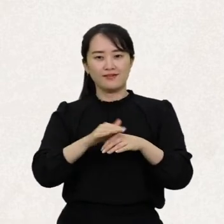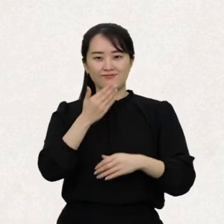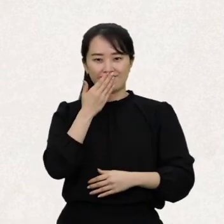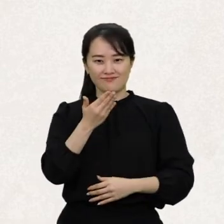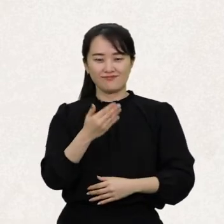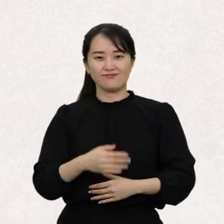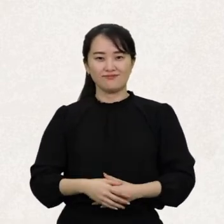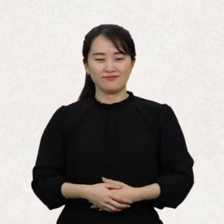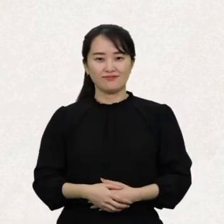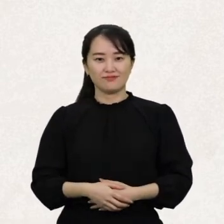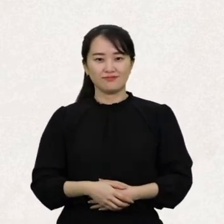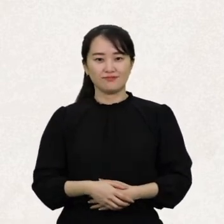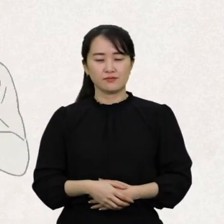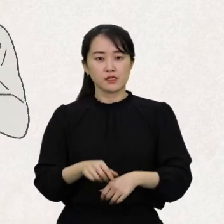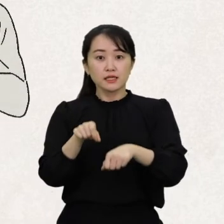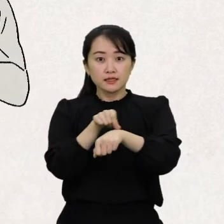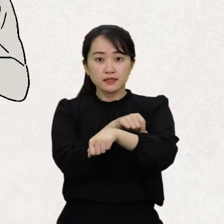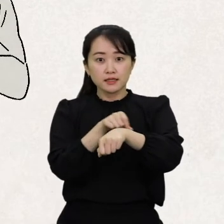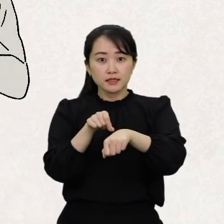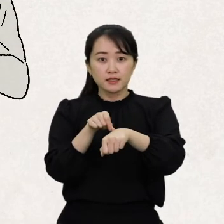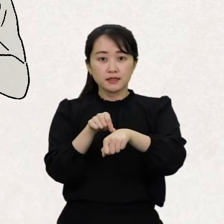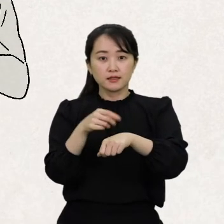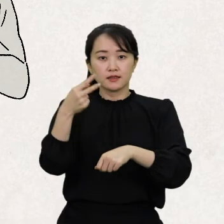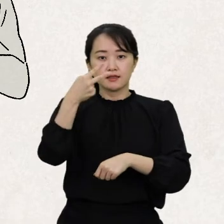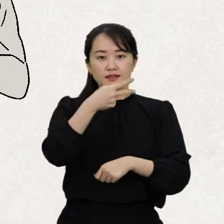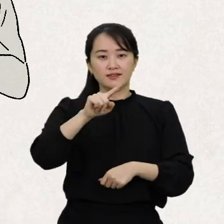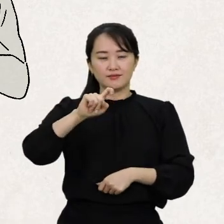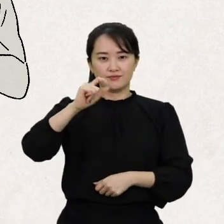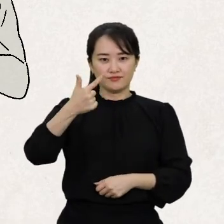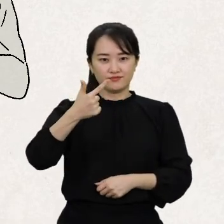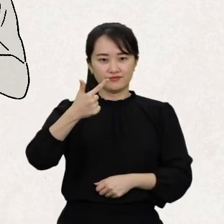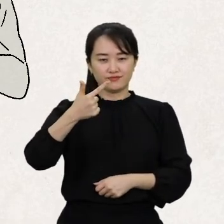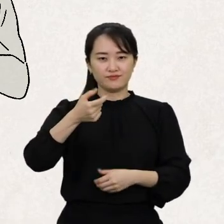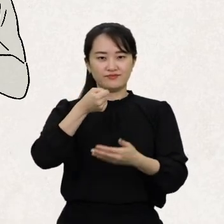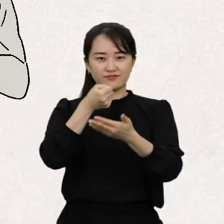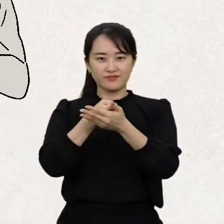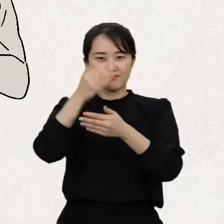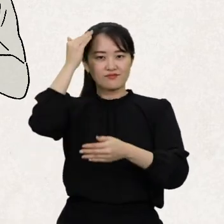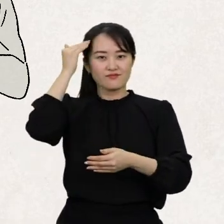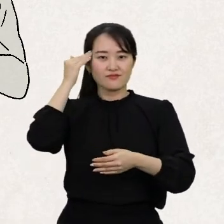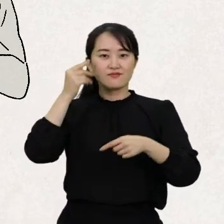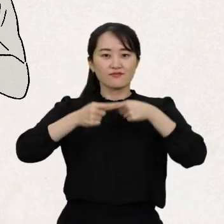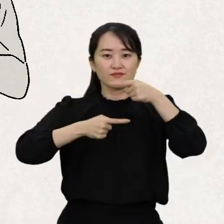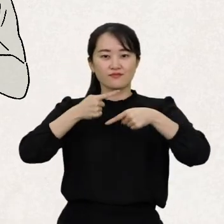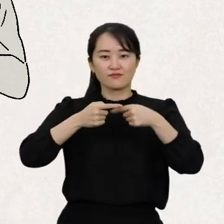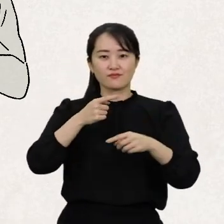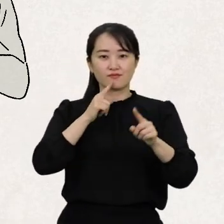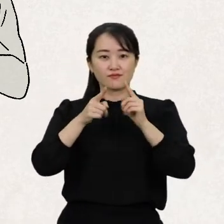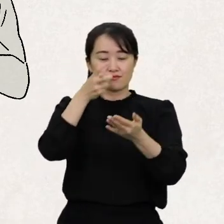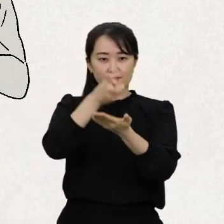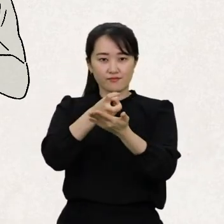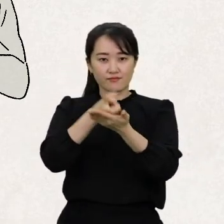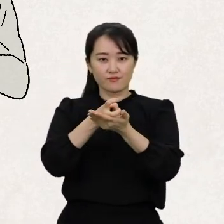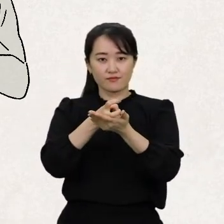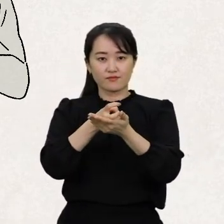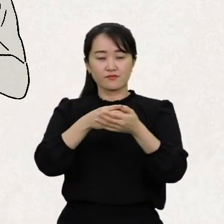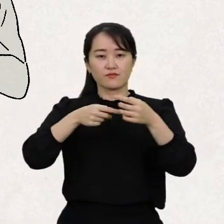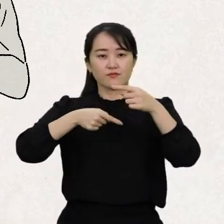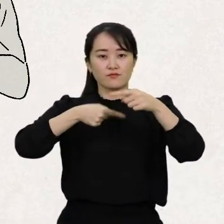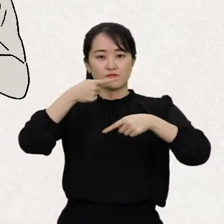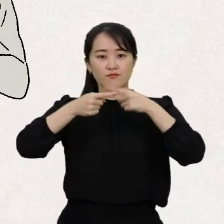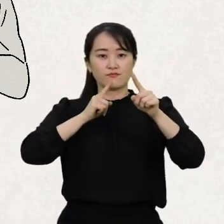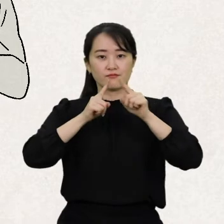특히 2016년에 제정된 한국수화언어법은 한국수화언어가